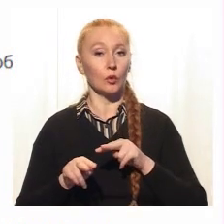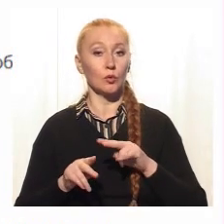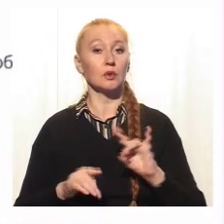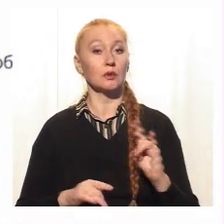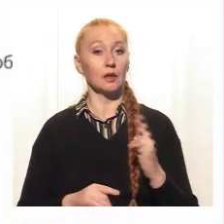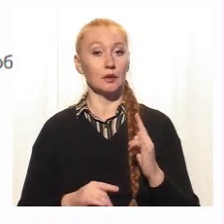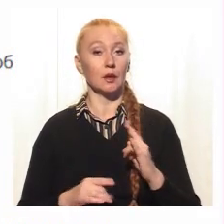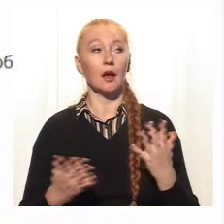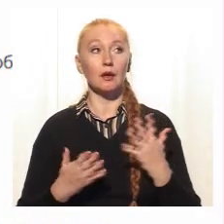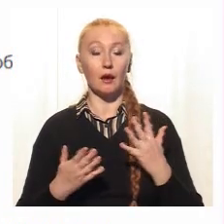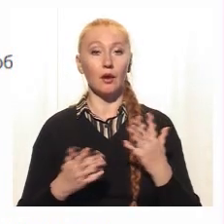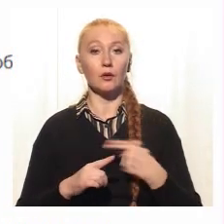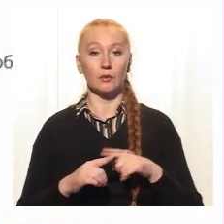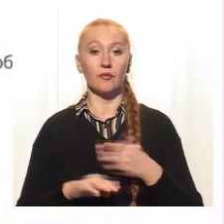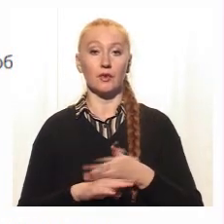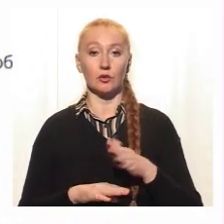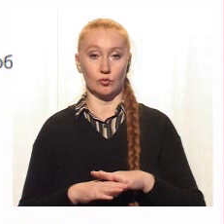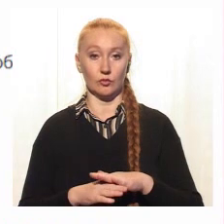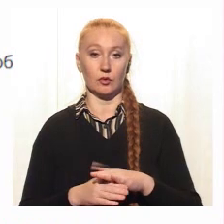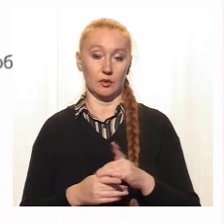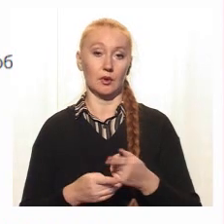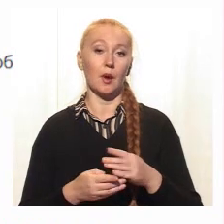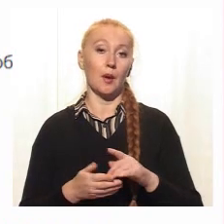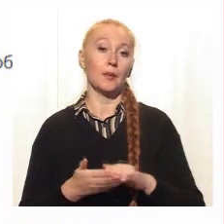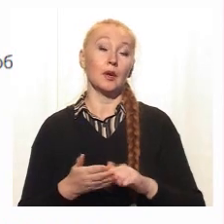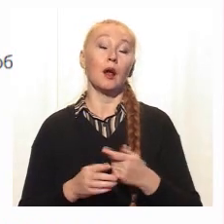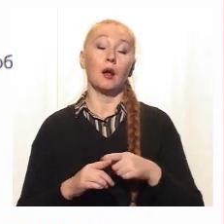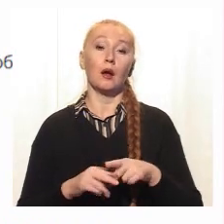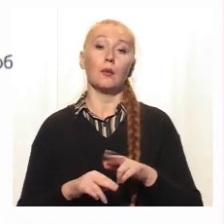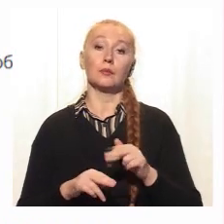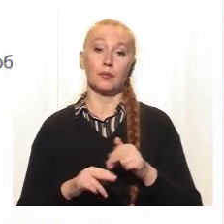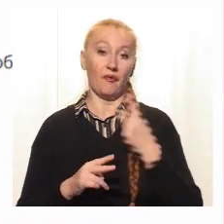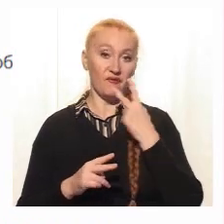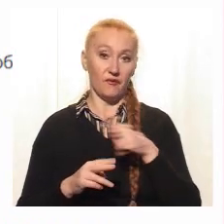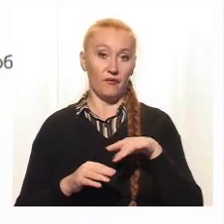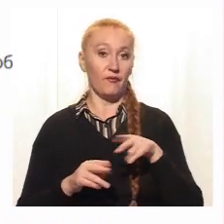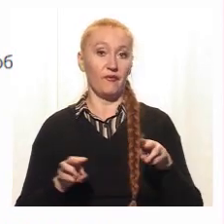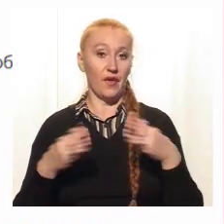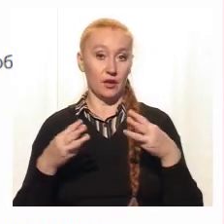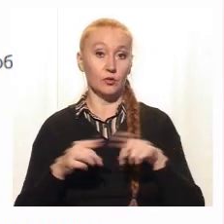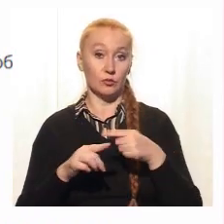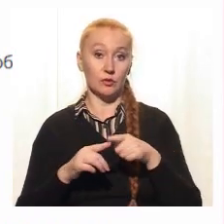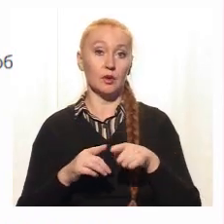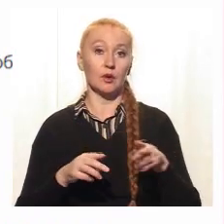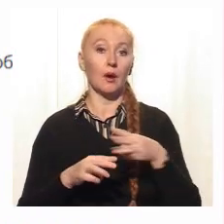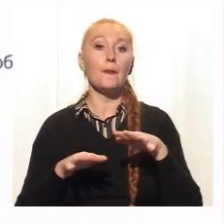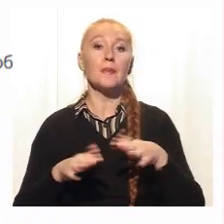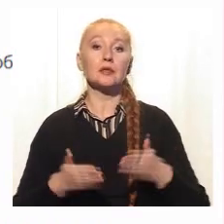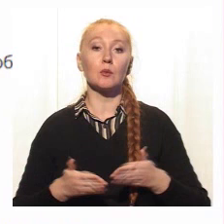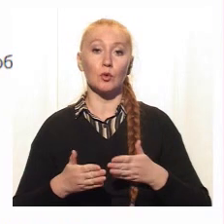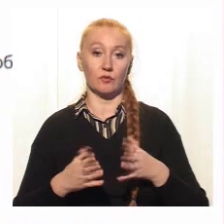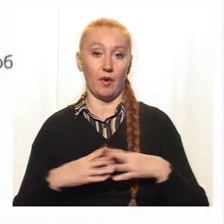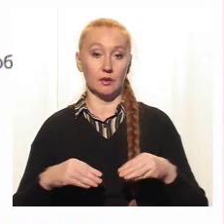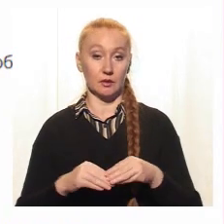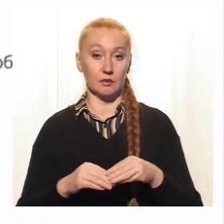дитиною, яке спричинило тяжкі наслідки. Правоохоронці вилучили відеозапис з камери спостереження за місцем проживання